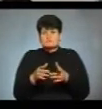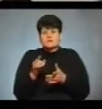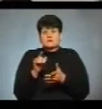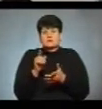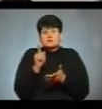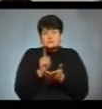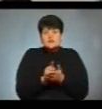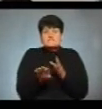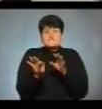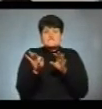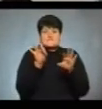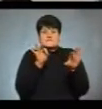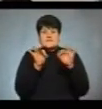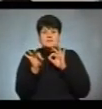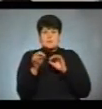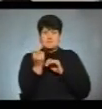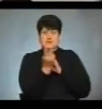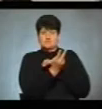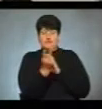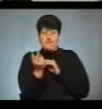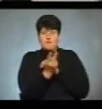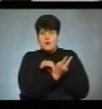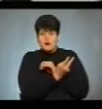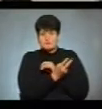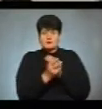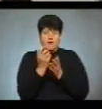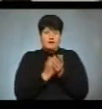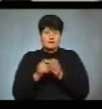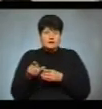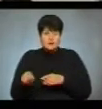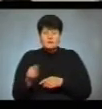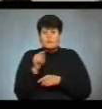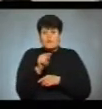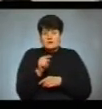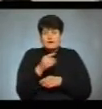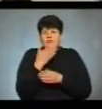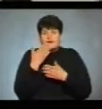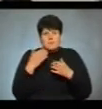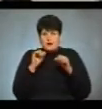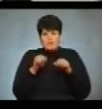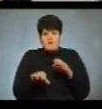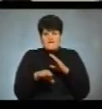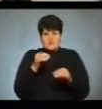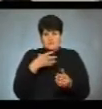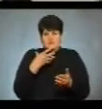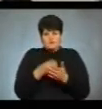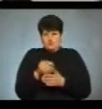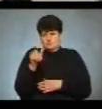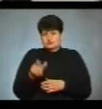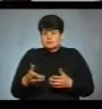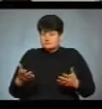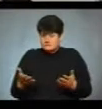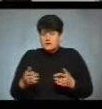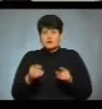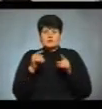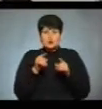вибирати між двома кандидатами, бо вони, скажімо так, не мають права вибрати свого кандидата. Відповідно,